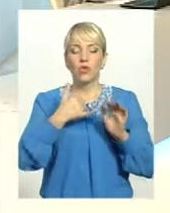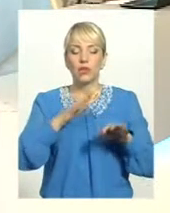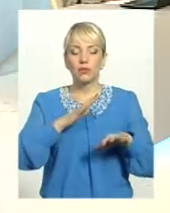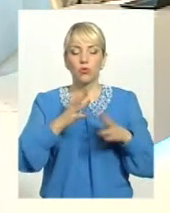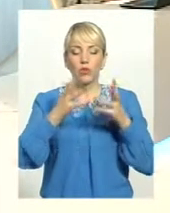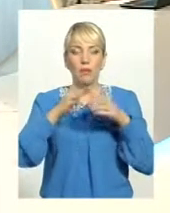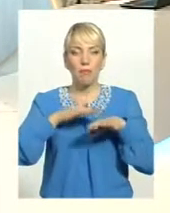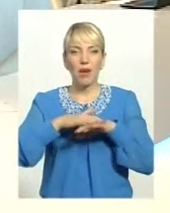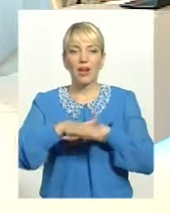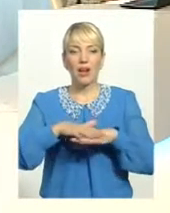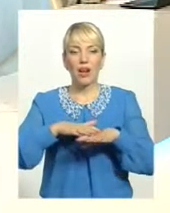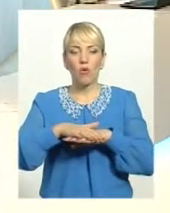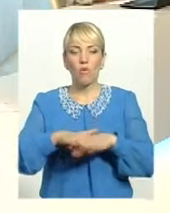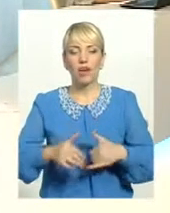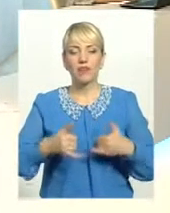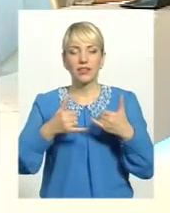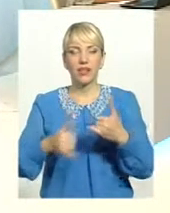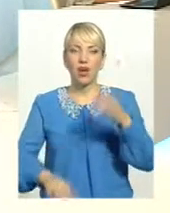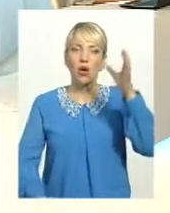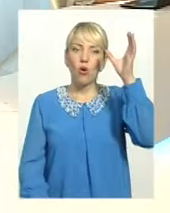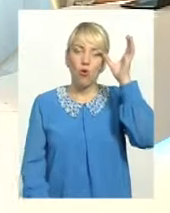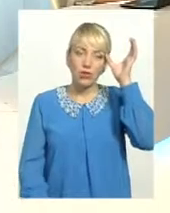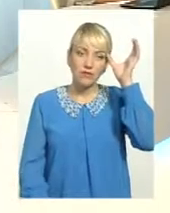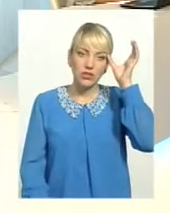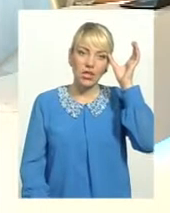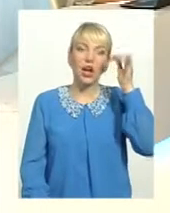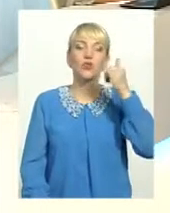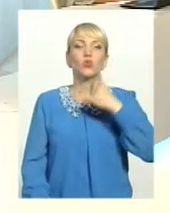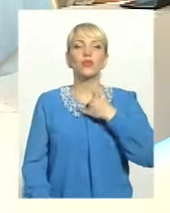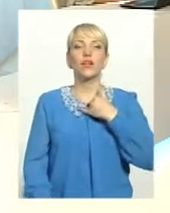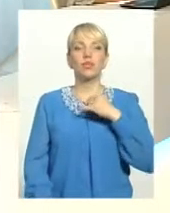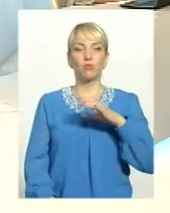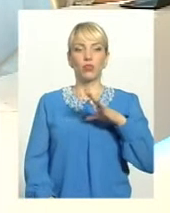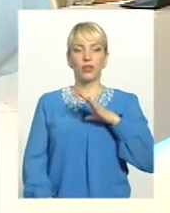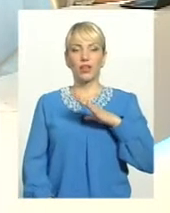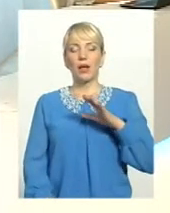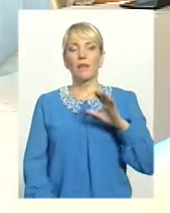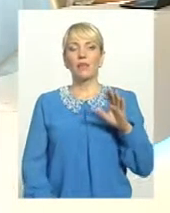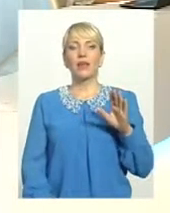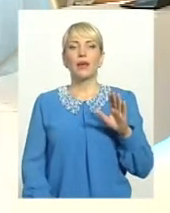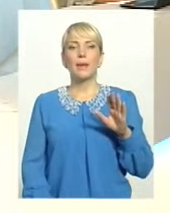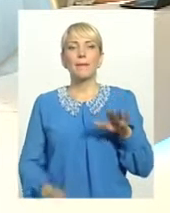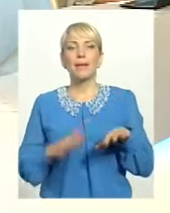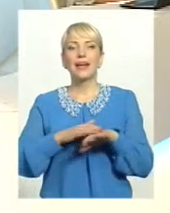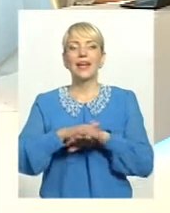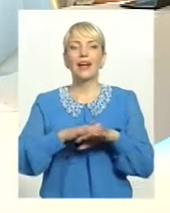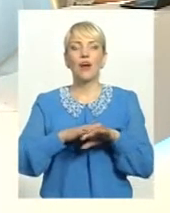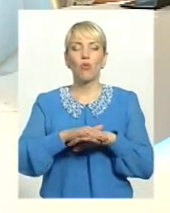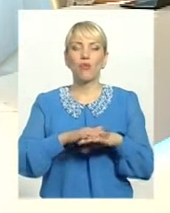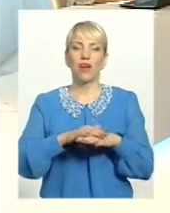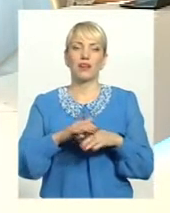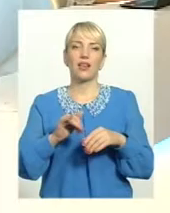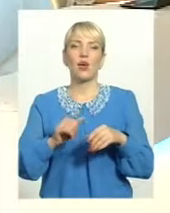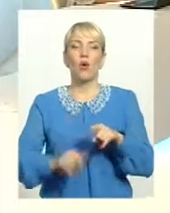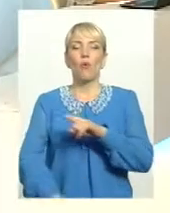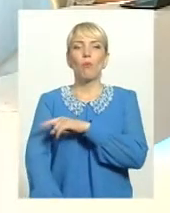освітян, в нас відбулися частково перерахування там десь частково в медичній